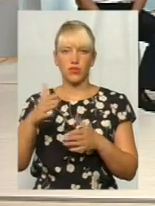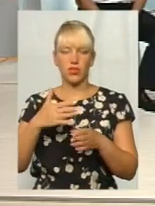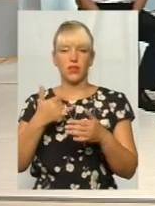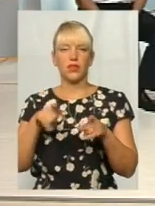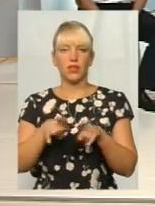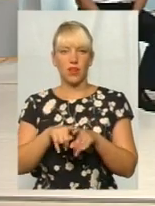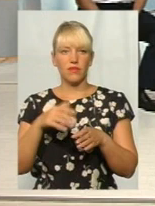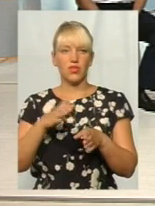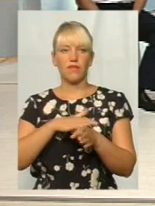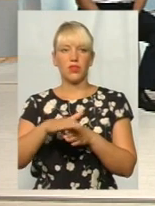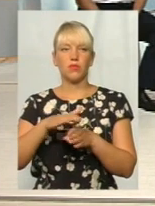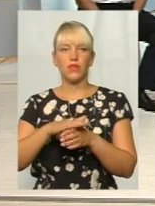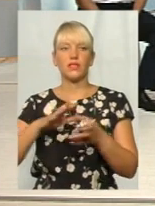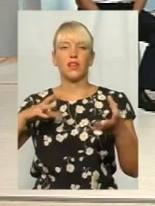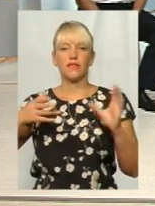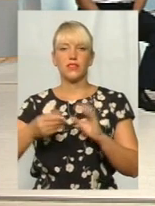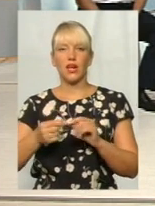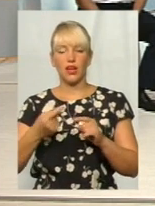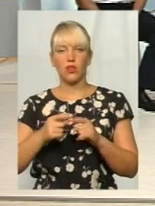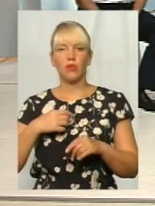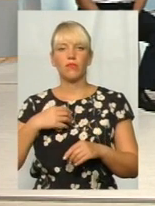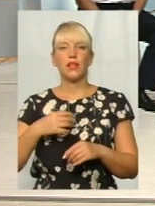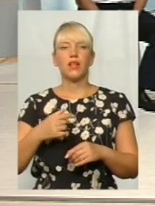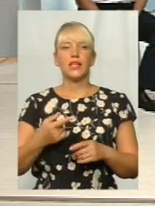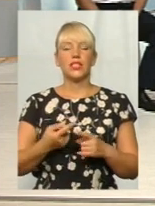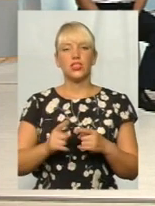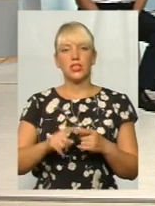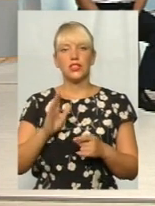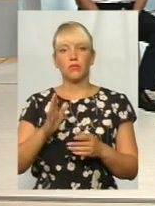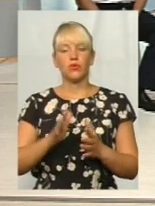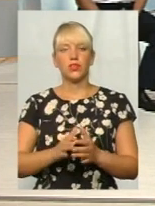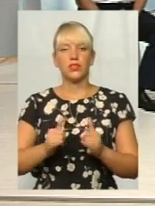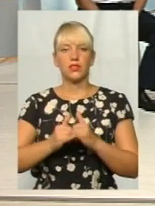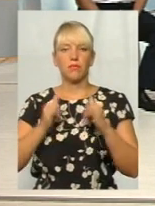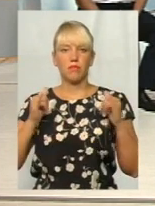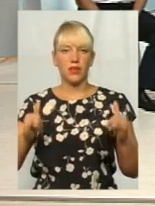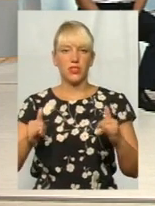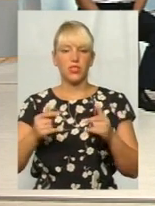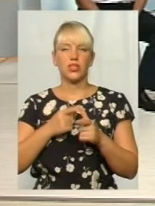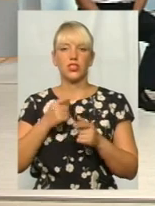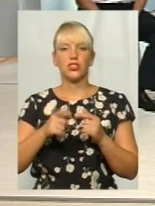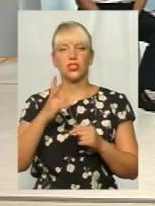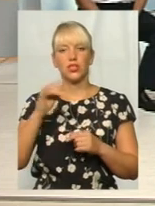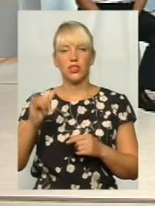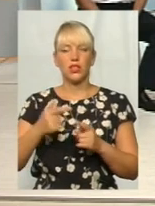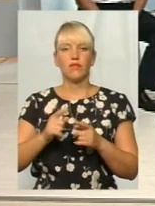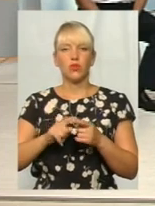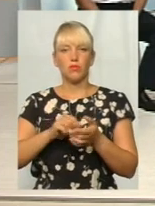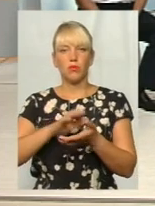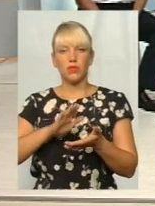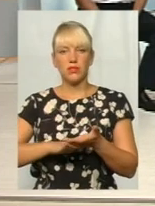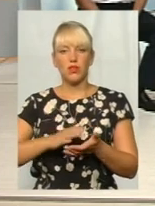А загалом, принципово, чи буде це збільшення, чи ні? Прописано воно в тому урядовому